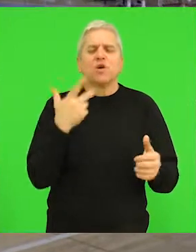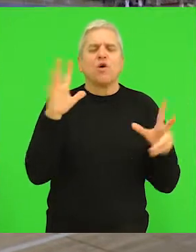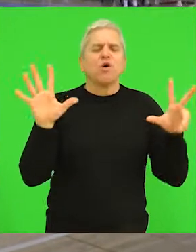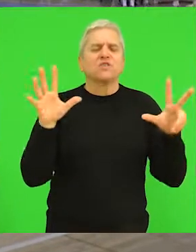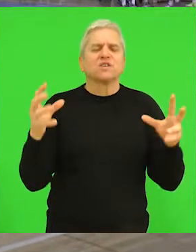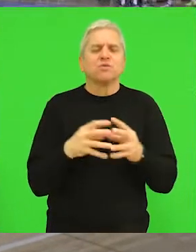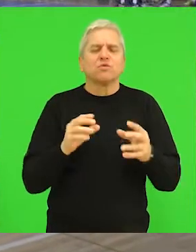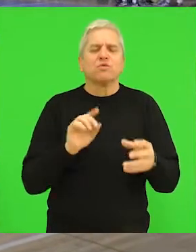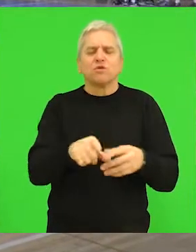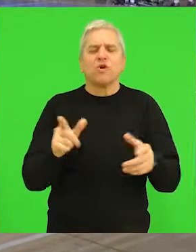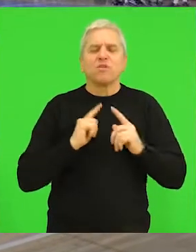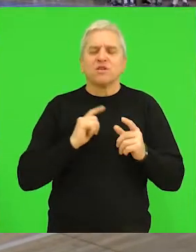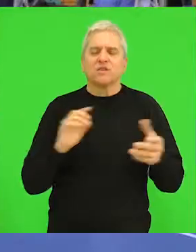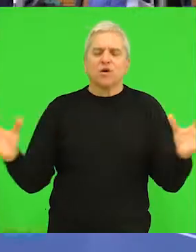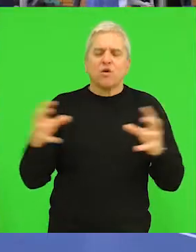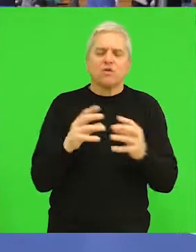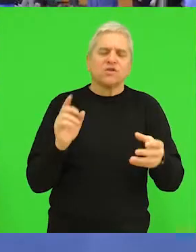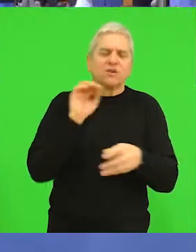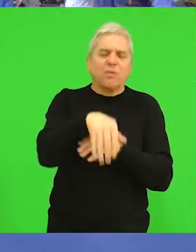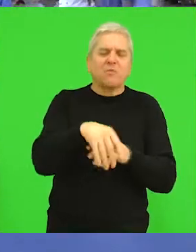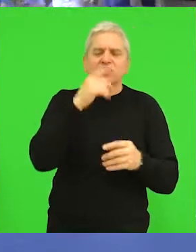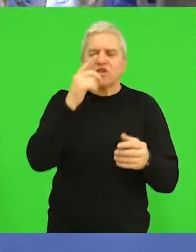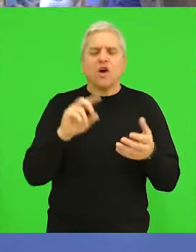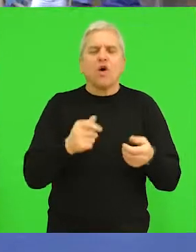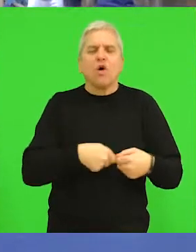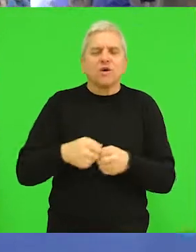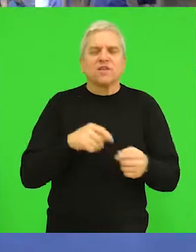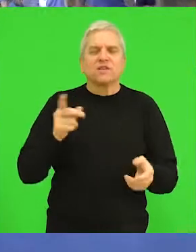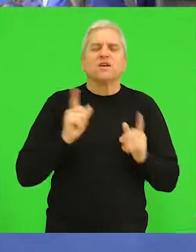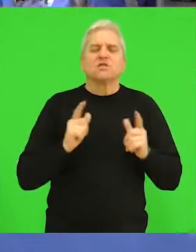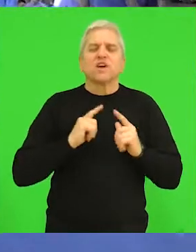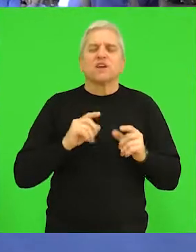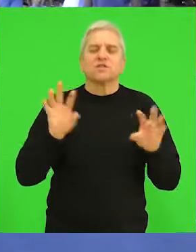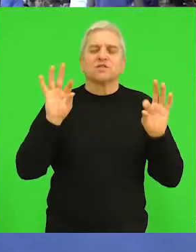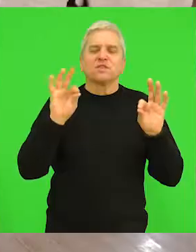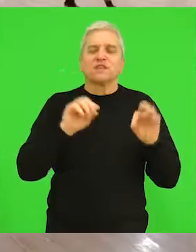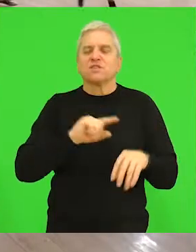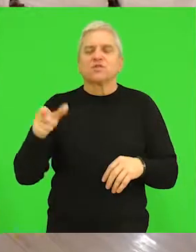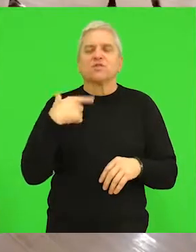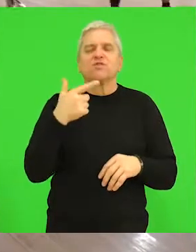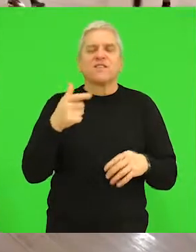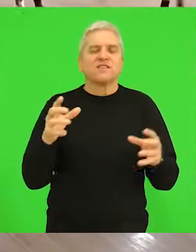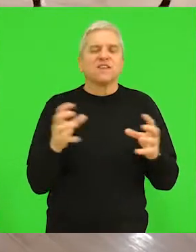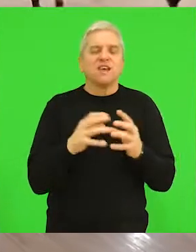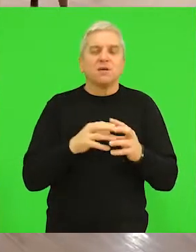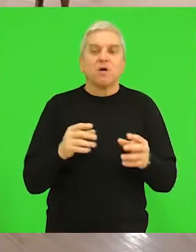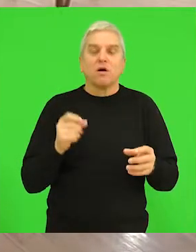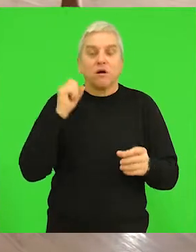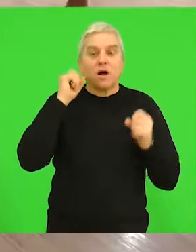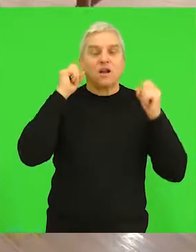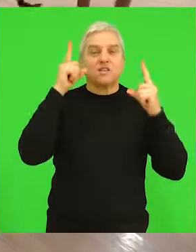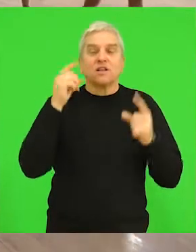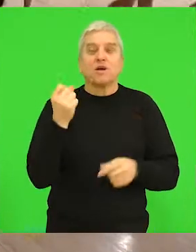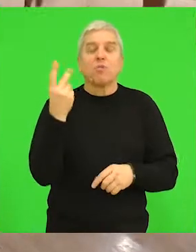Broj ekipa premašio je očekivanje organizatora jer su, kako kažu, očekivali svega 10 do 20 ekipa ali ih je